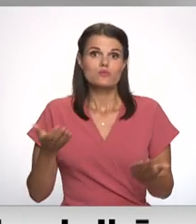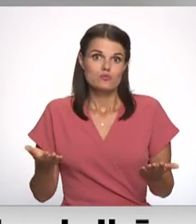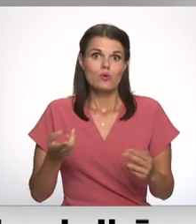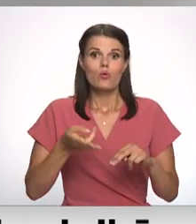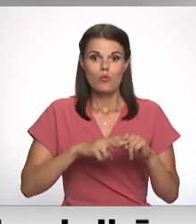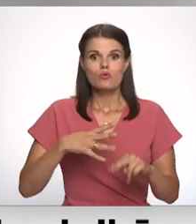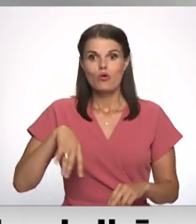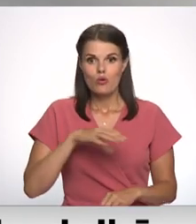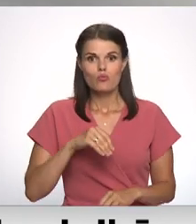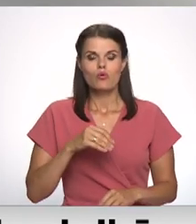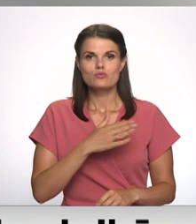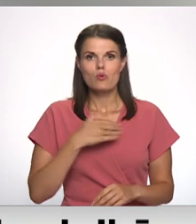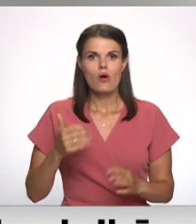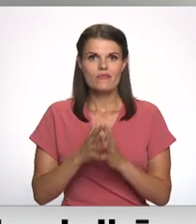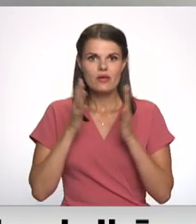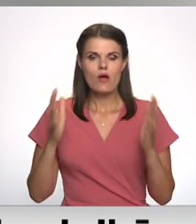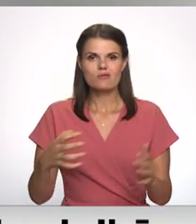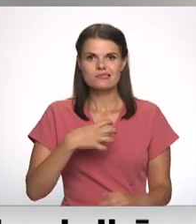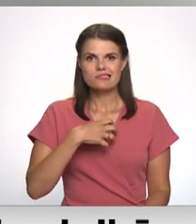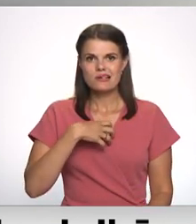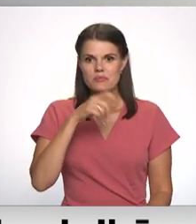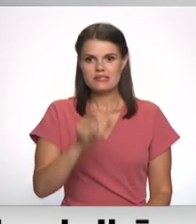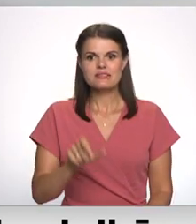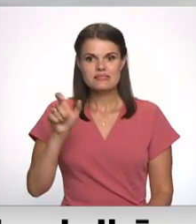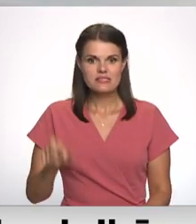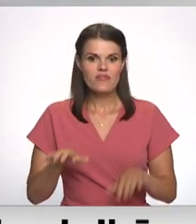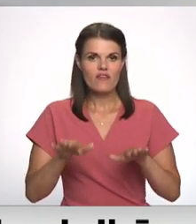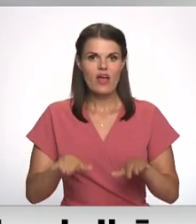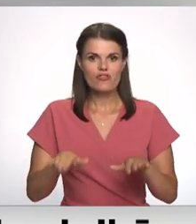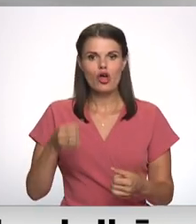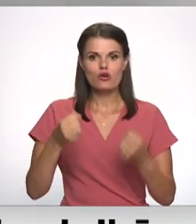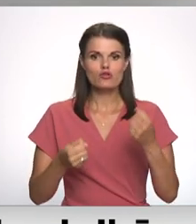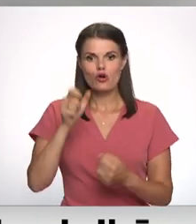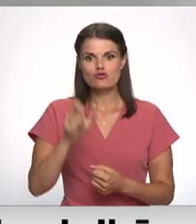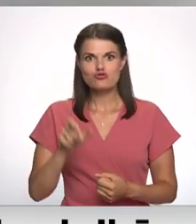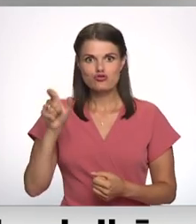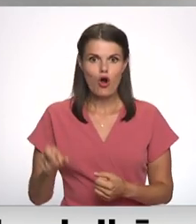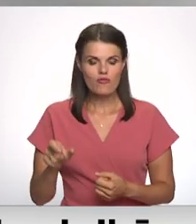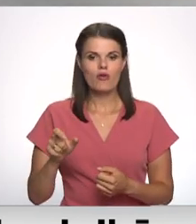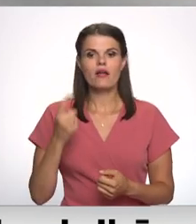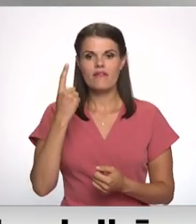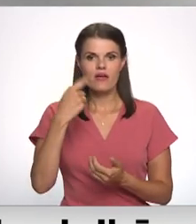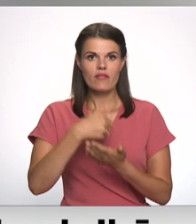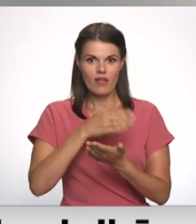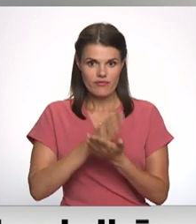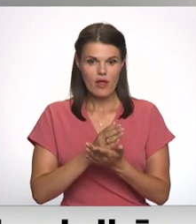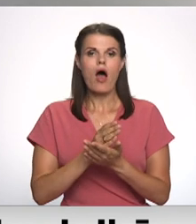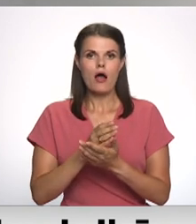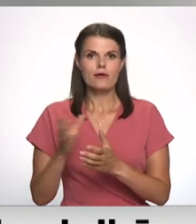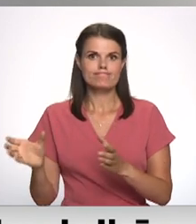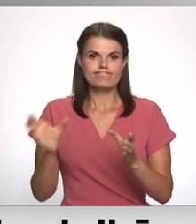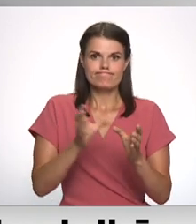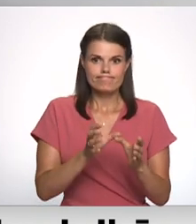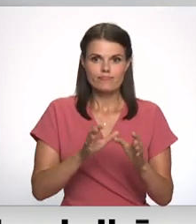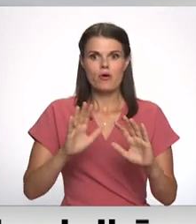Mums ir jopielis, saslimušos cilvēku skaits, un vietējie šoferīši nav bijuši viena daļa, tad ir pievienojušies. Viena